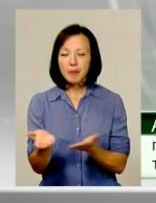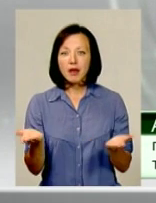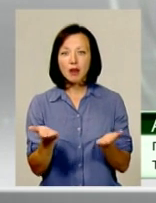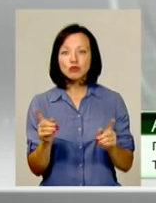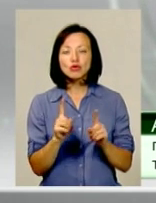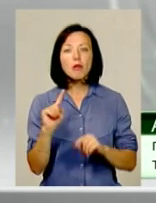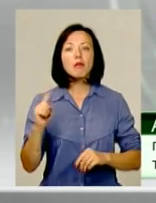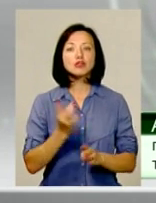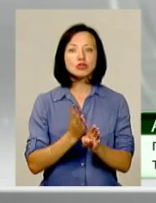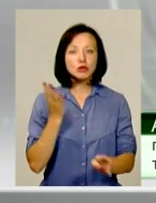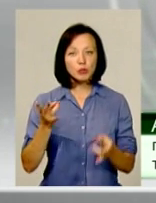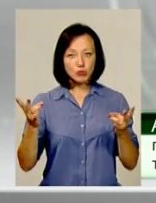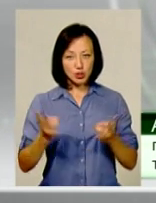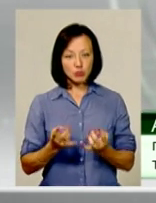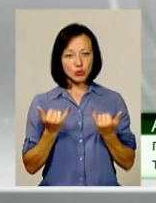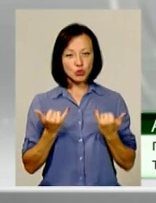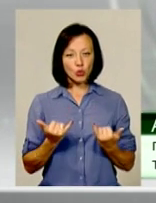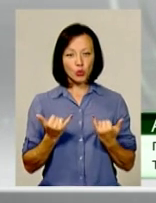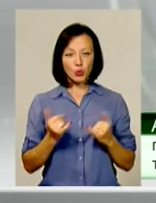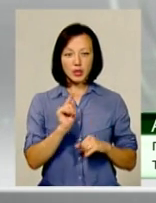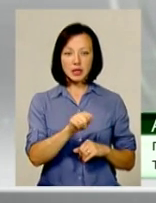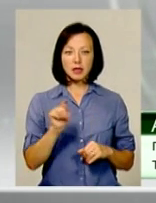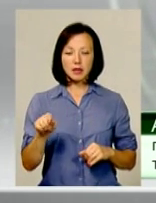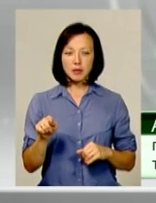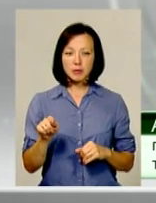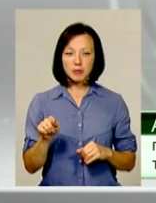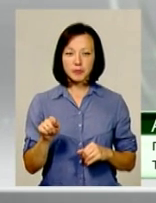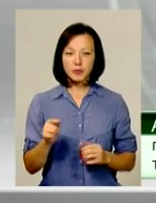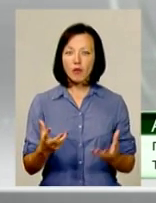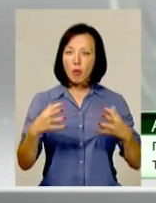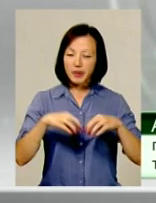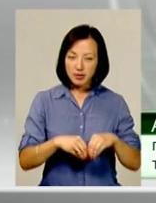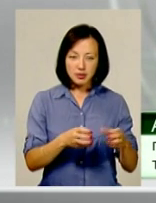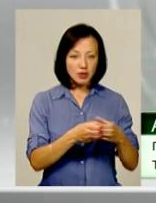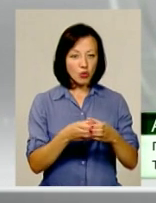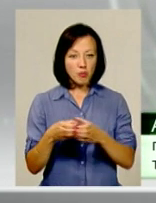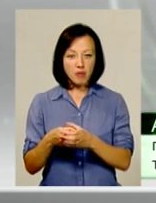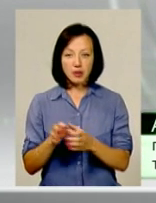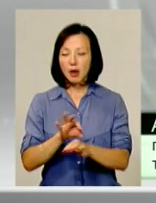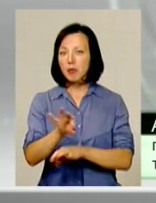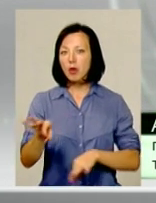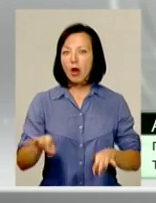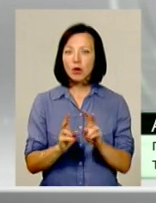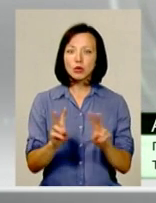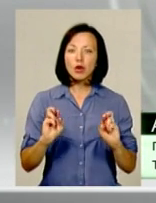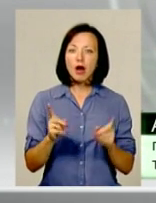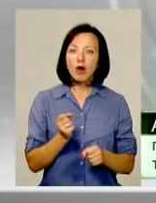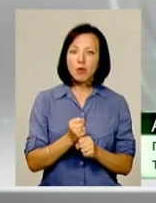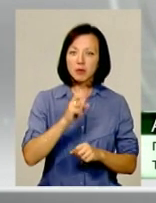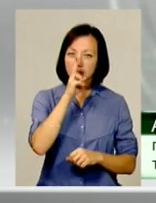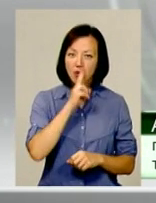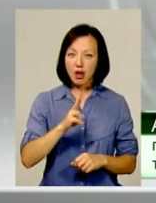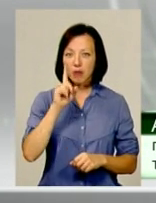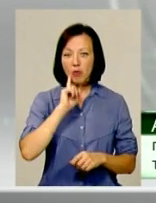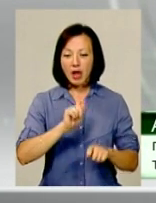що першочергово потрібно сьогодні їм у в'єднаних громадах. Проєкт йде, хто як робить два місяці,